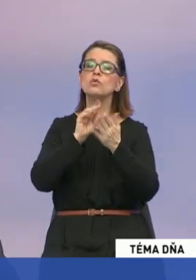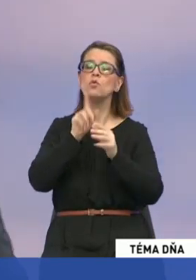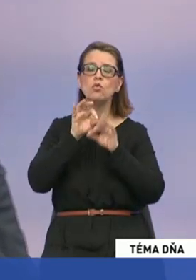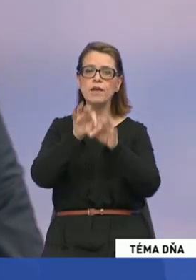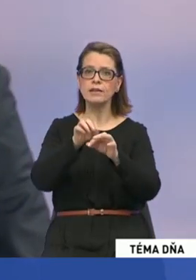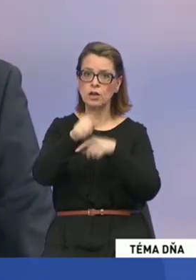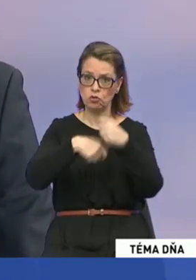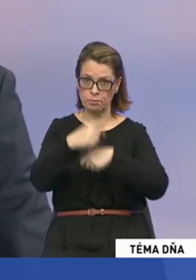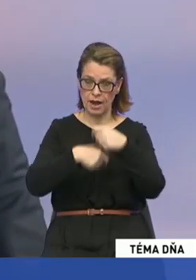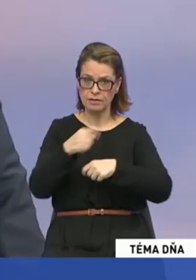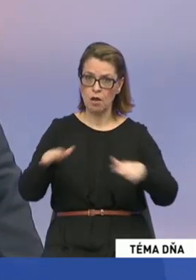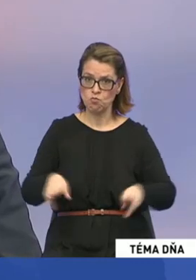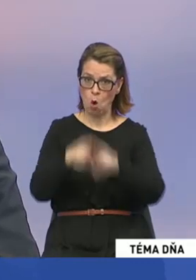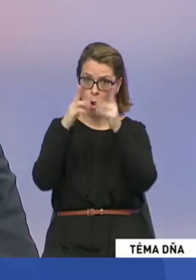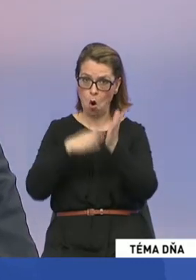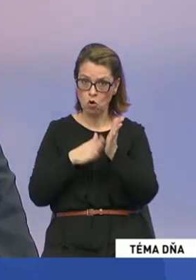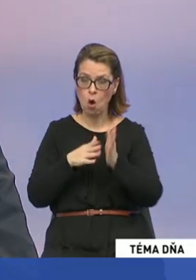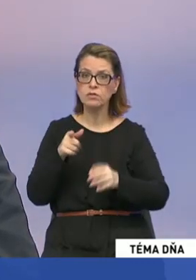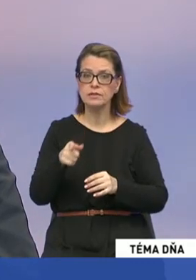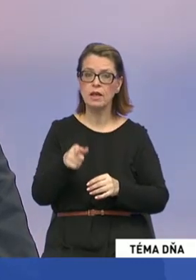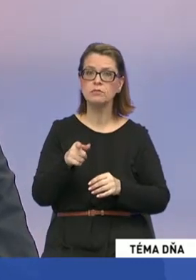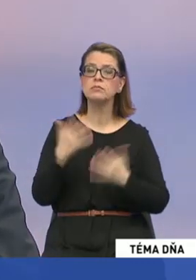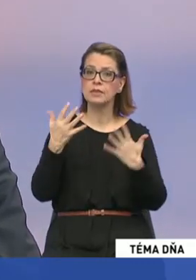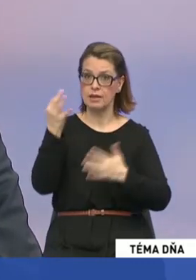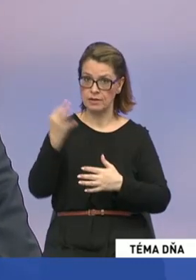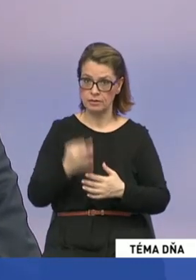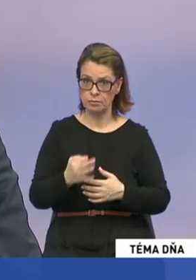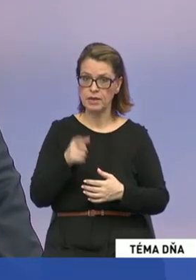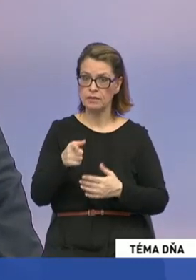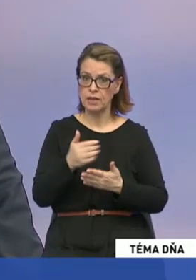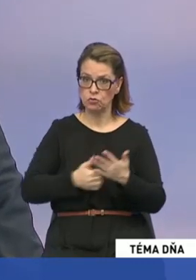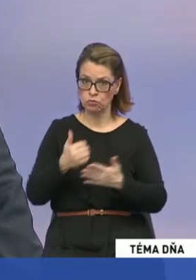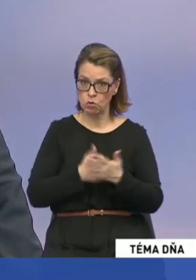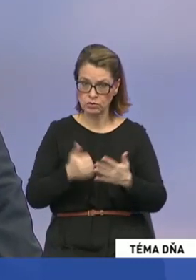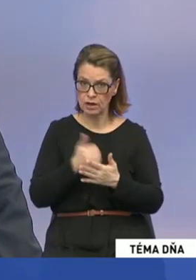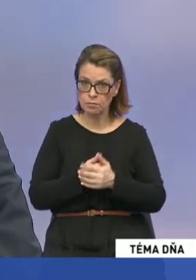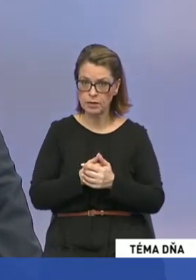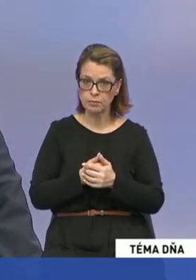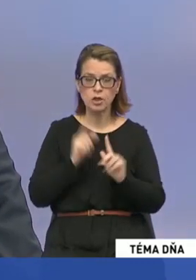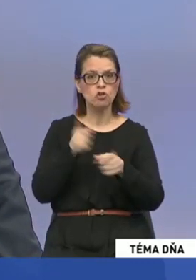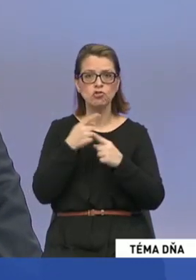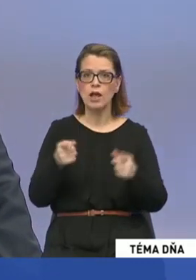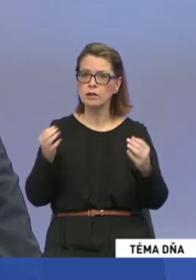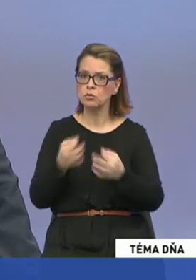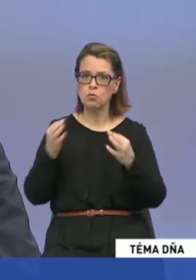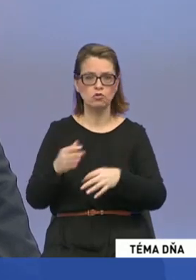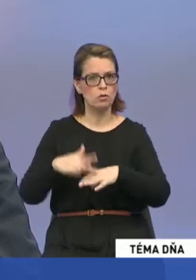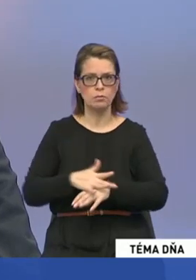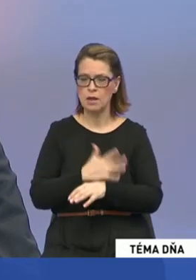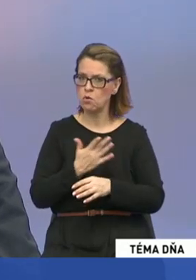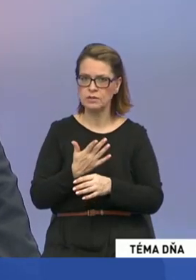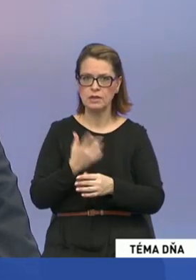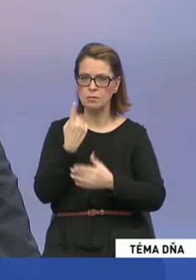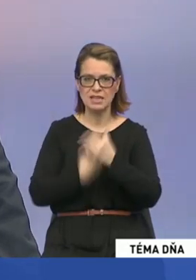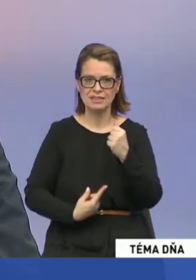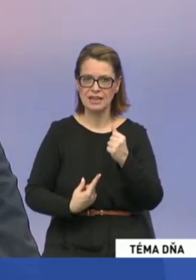mochovce, ktoré budú pokrývať zhruba 10% tejto spotreby, tak naozaj žiadnym spôsobom nepocítime nejaký